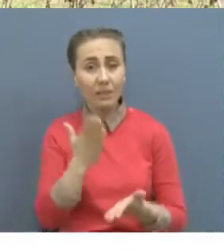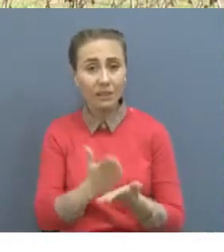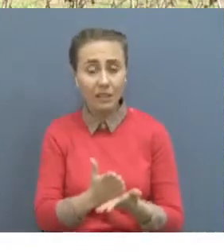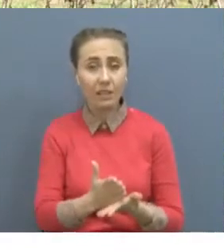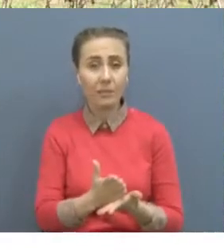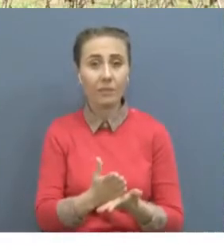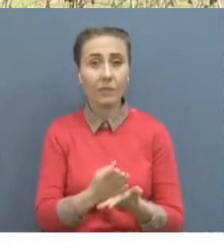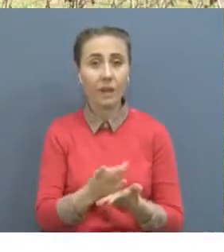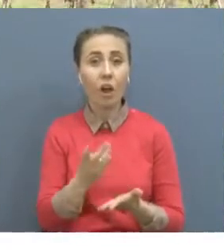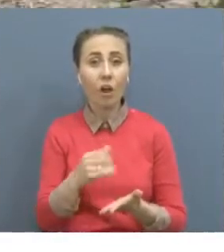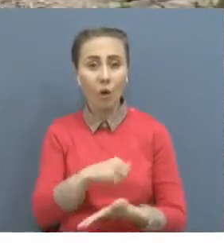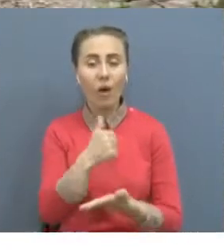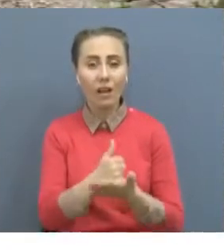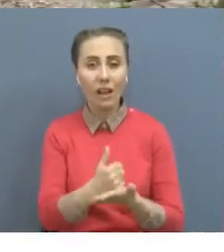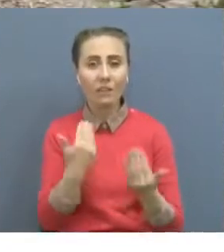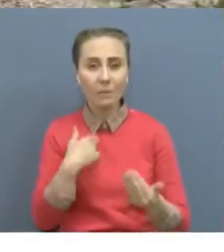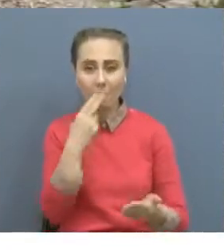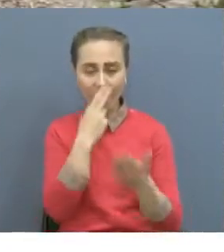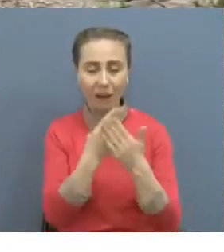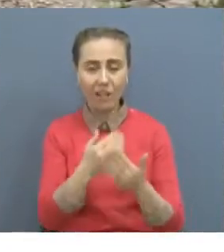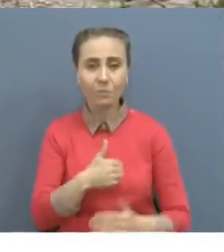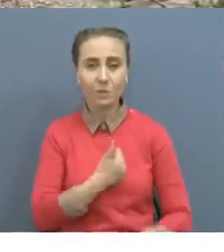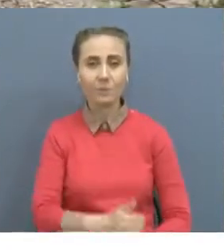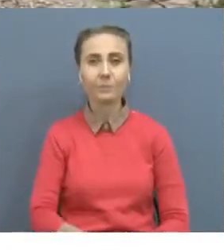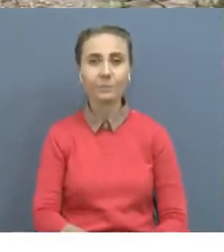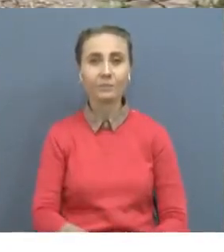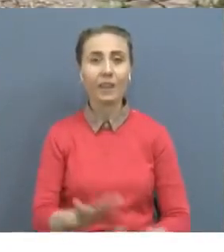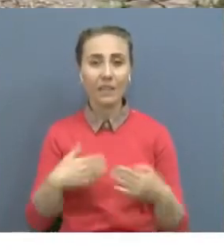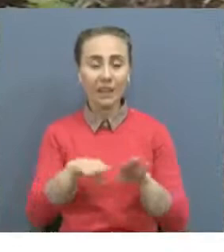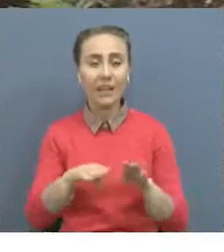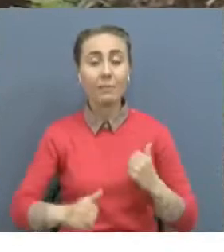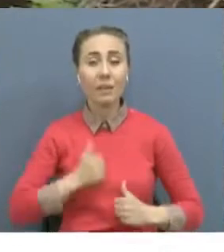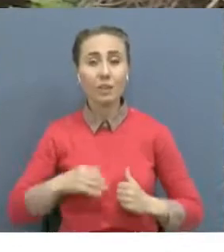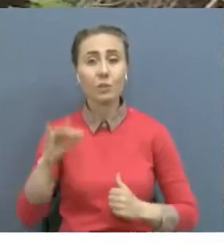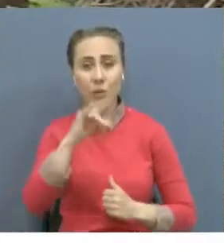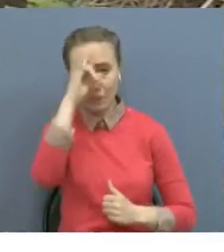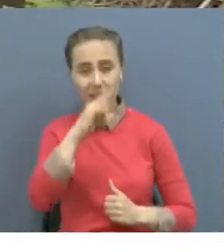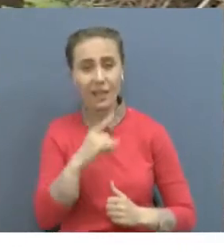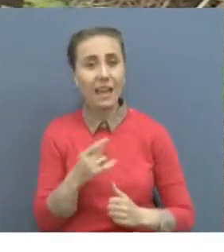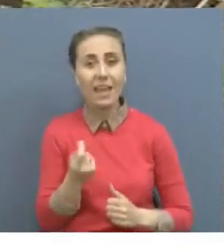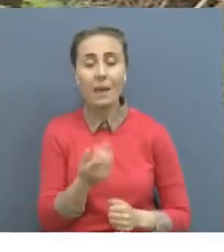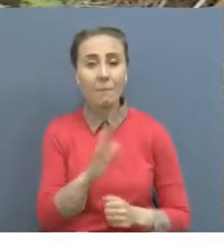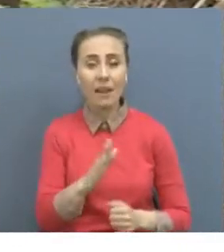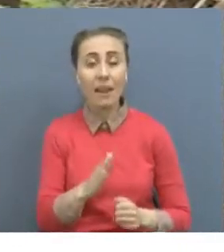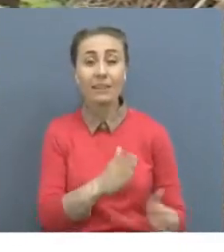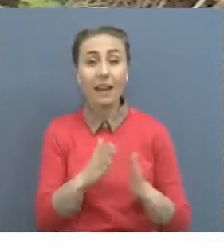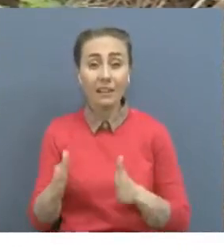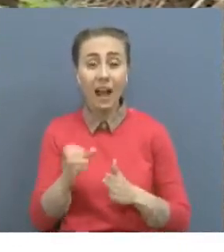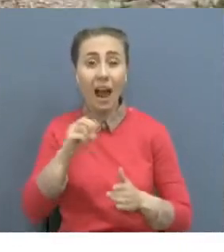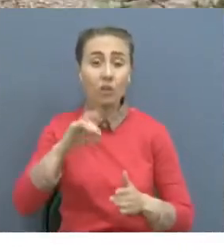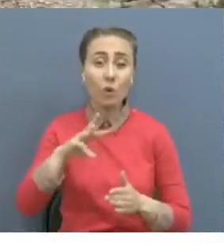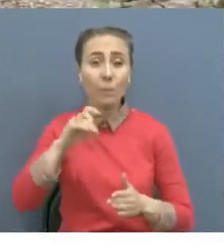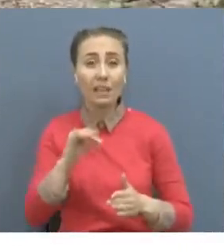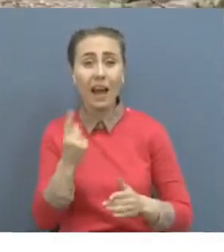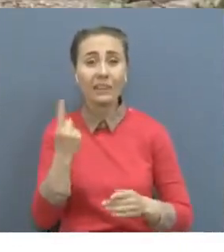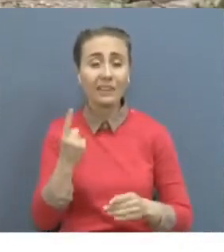Сіндеді көрдік бүгін. Сұрапыл жылдардың шежіресіне назар оларсақ, қазақ қыздарының ерлігі қайран қалдырады. Ал асапран